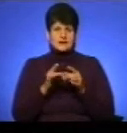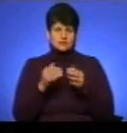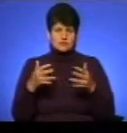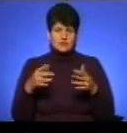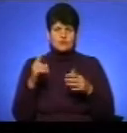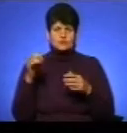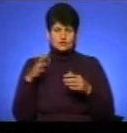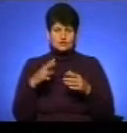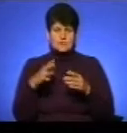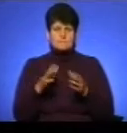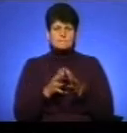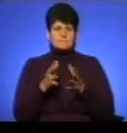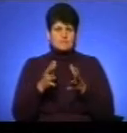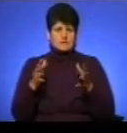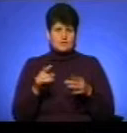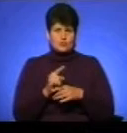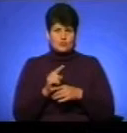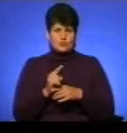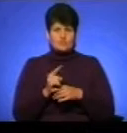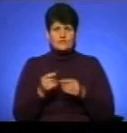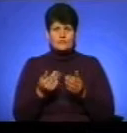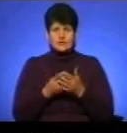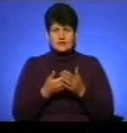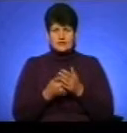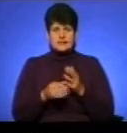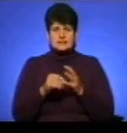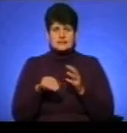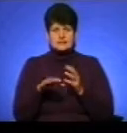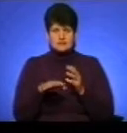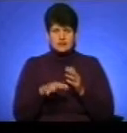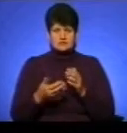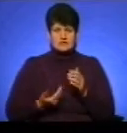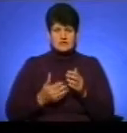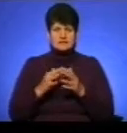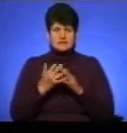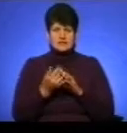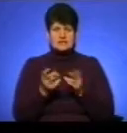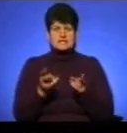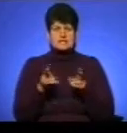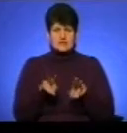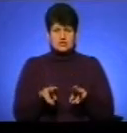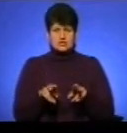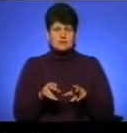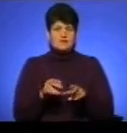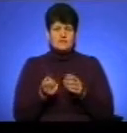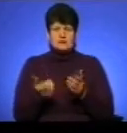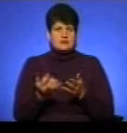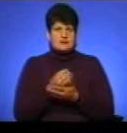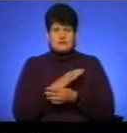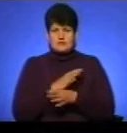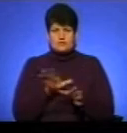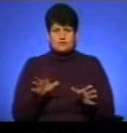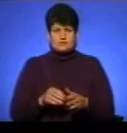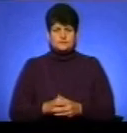соняшнику перевищує допустиму норму. У зразках ґрунту на землі жителів села Івани Пусти залишків препарату не виявили, каже Наталія Грицько.